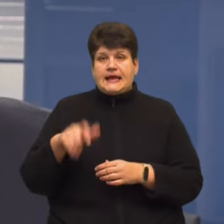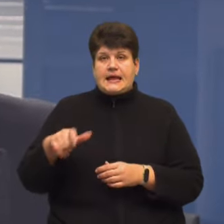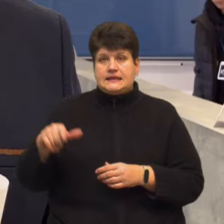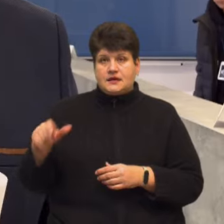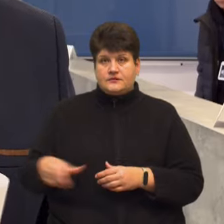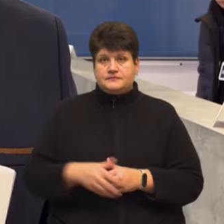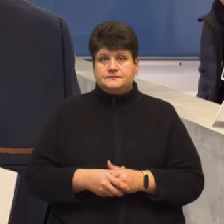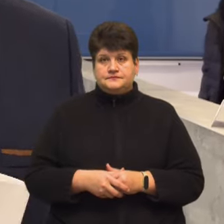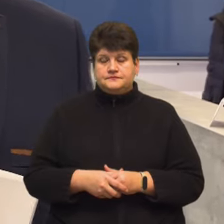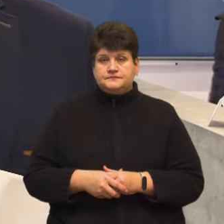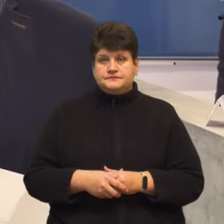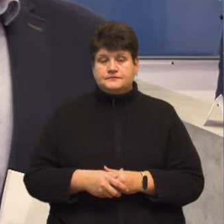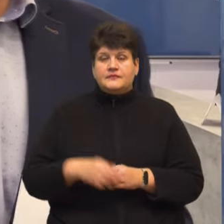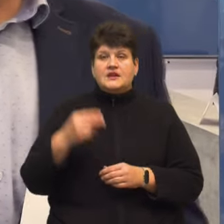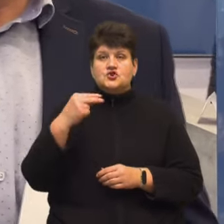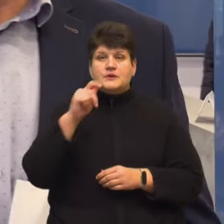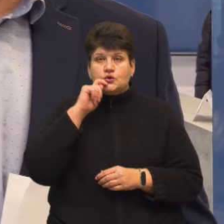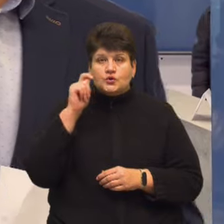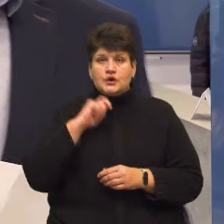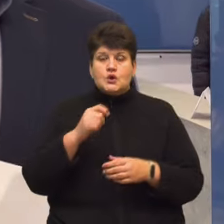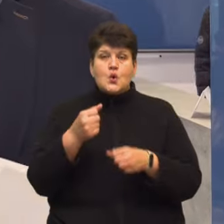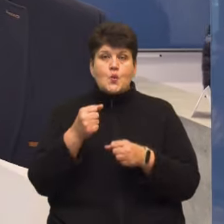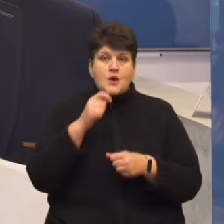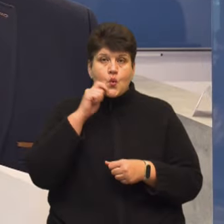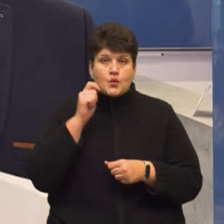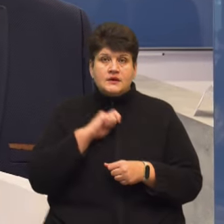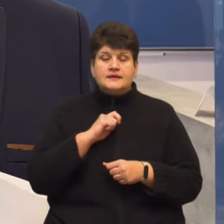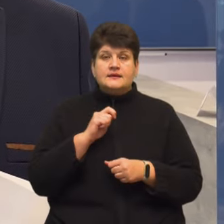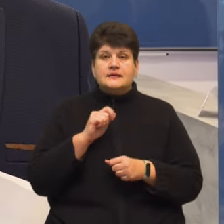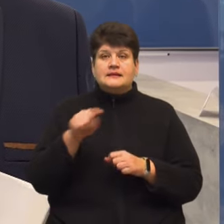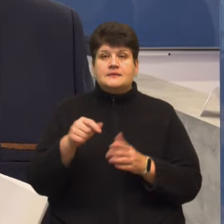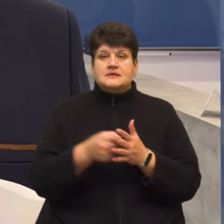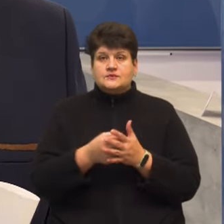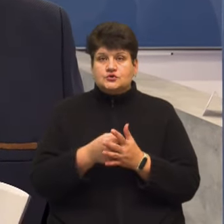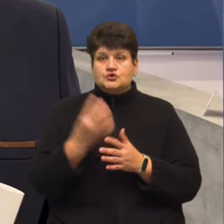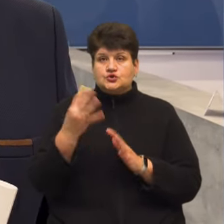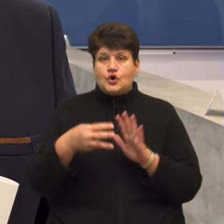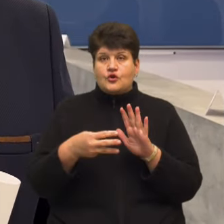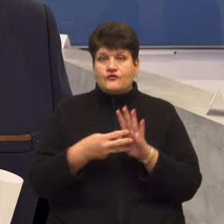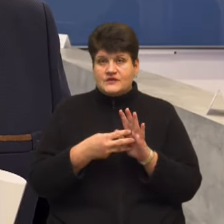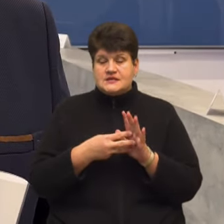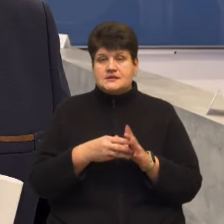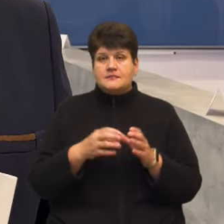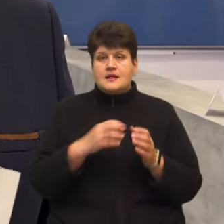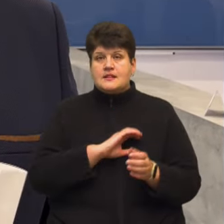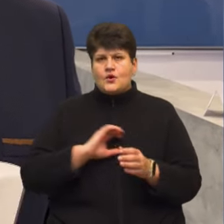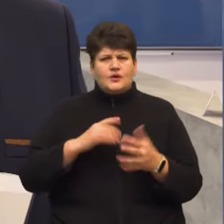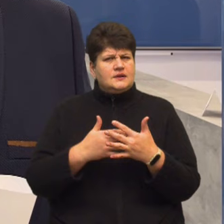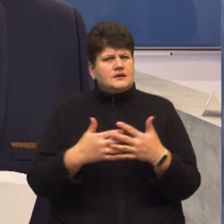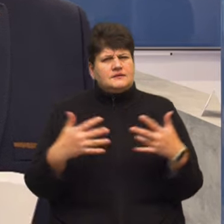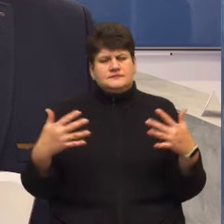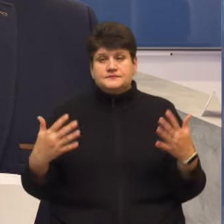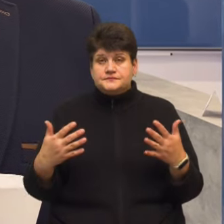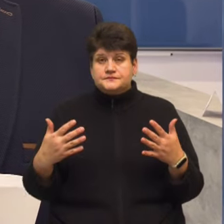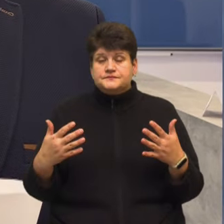Валерій Єднак. На чемпінатах України, кубках України, ними завойовано 48 нагород різного гатунку. Крім